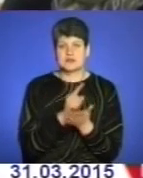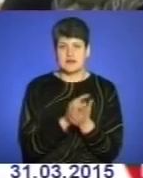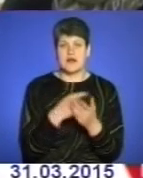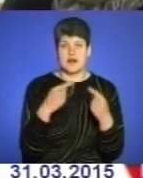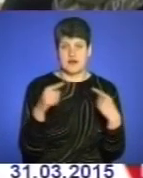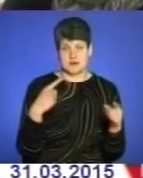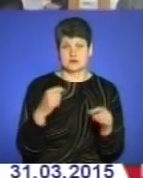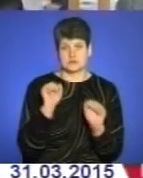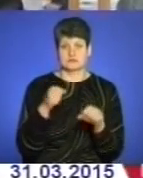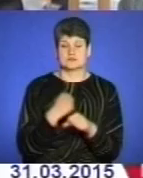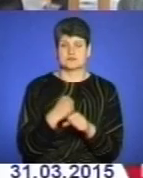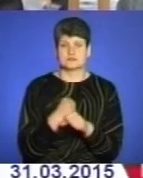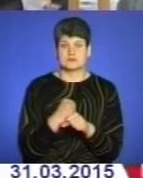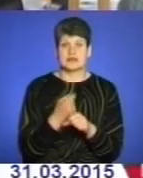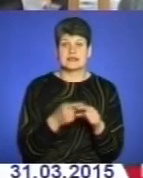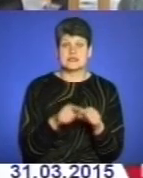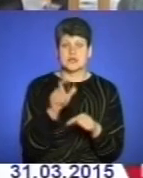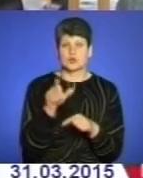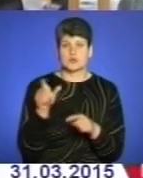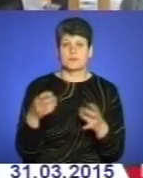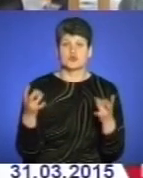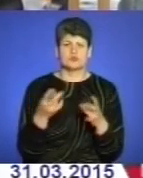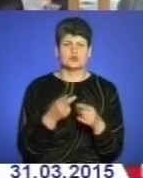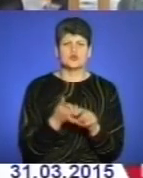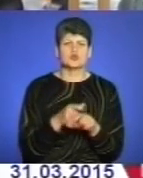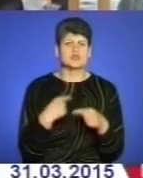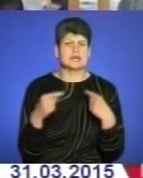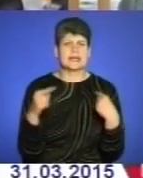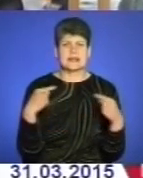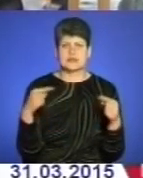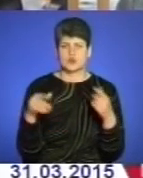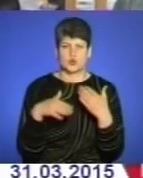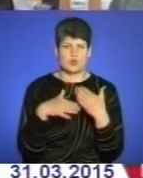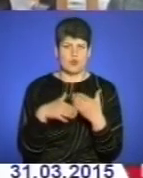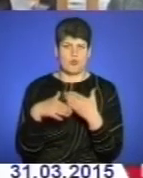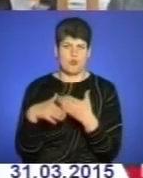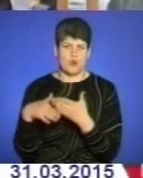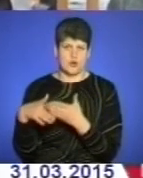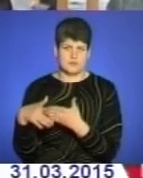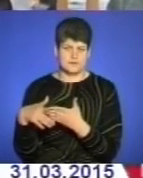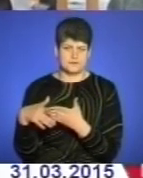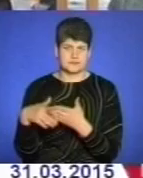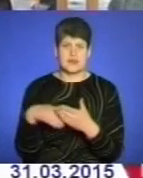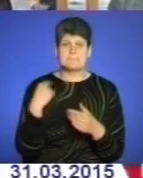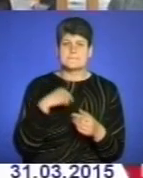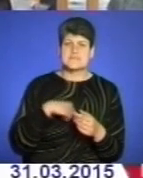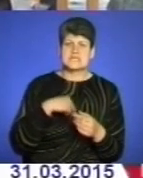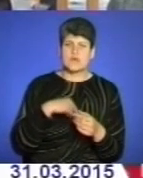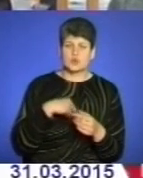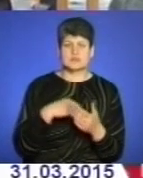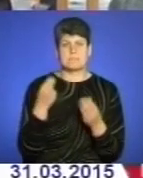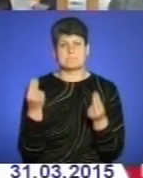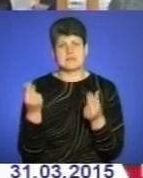особи. Ці люди потребують дуже різної допомоги. Дуже різної допомоги. І психологічної, і